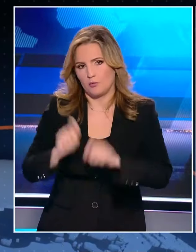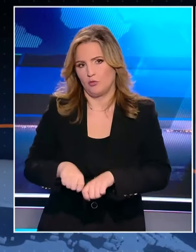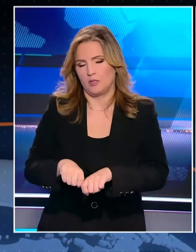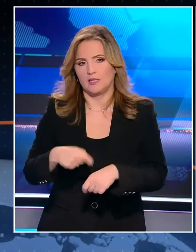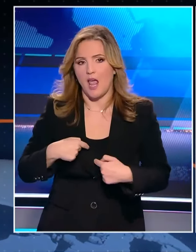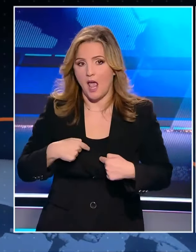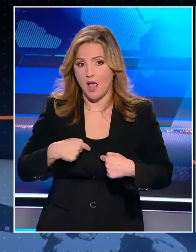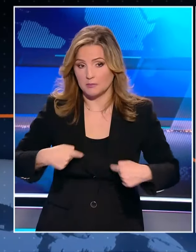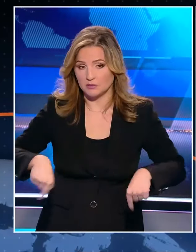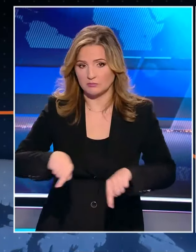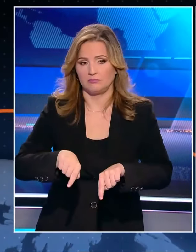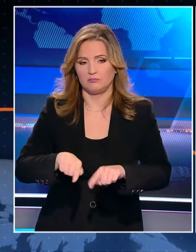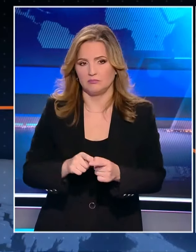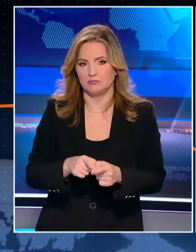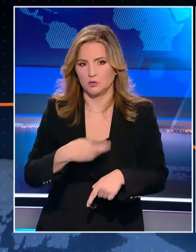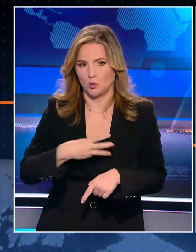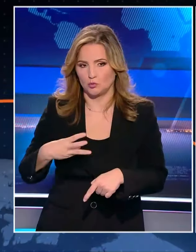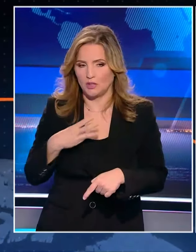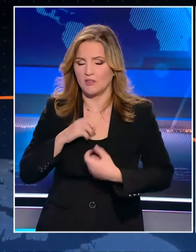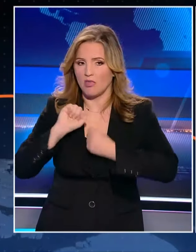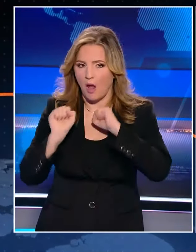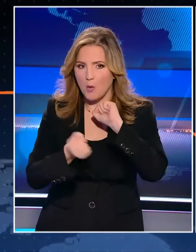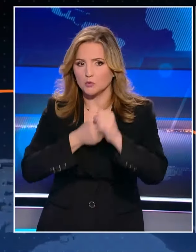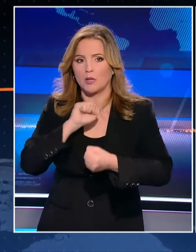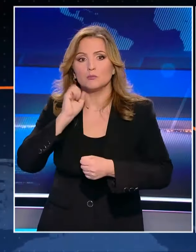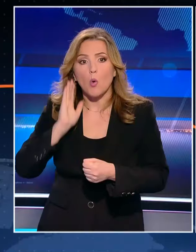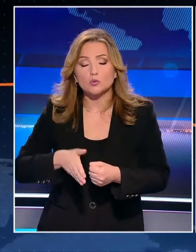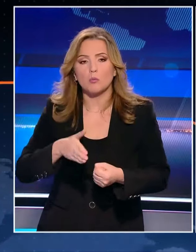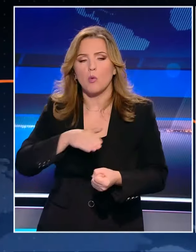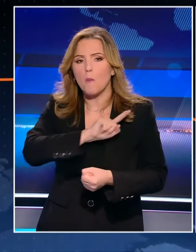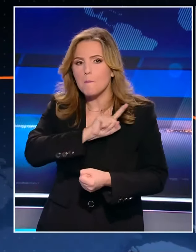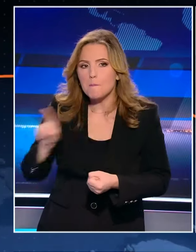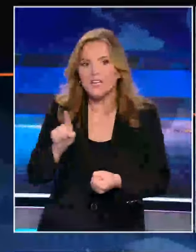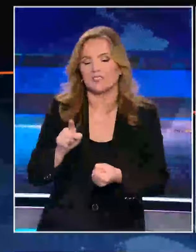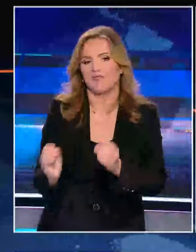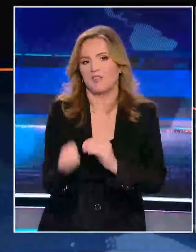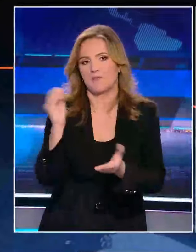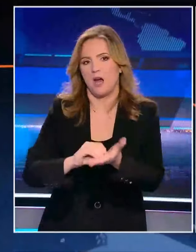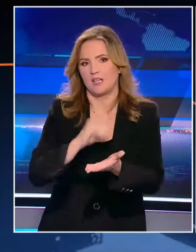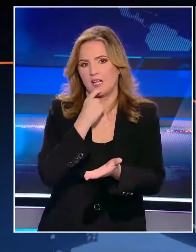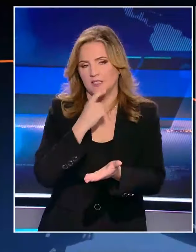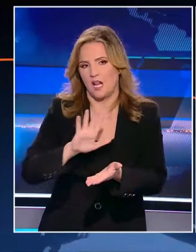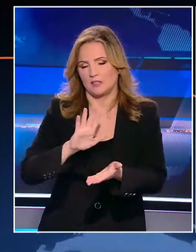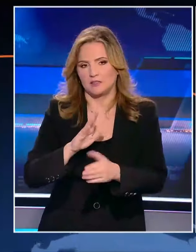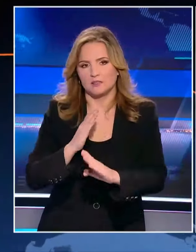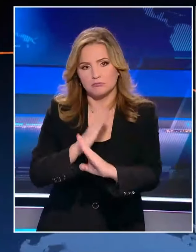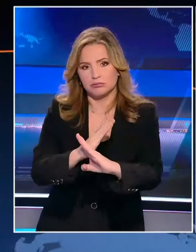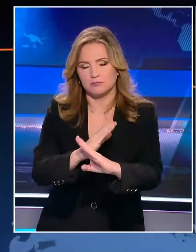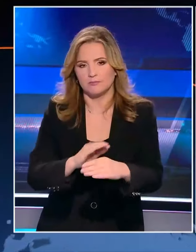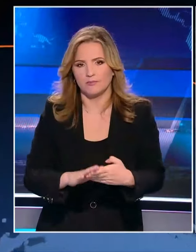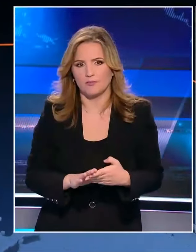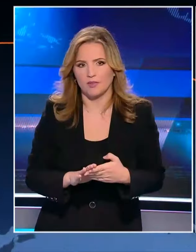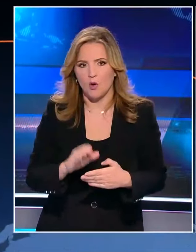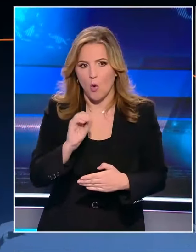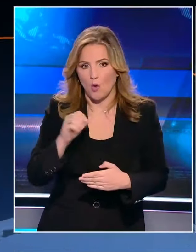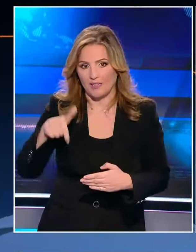το maximum των δυνατοτήτων προκειμένου να αποτρέψουμε ένα τέτοιο ενδεχόμενο. Η δήλωση της Όλγας Γεροβασίλη πειροδότησε